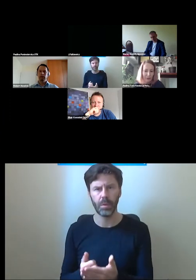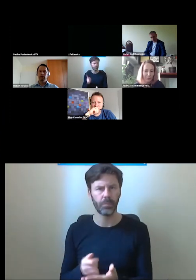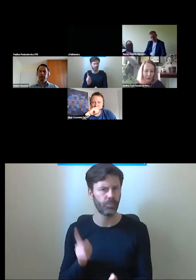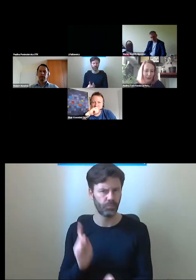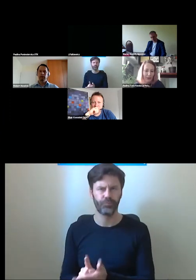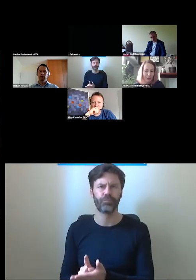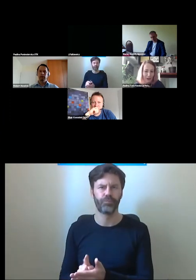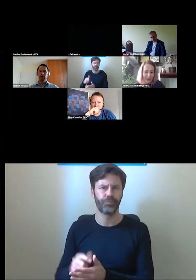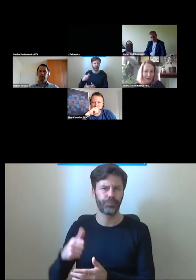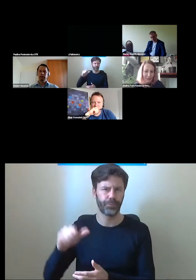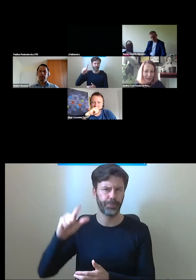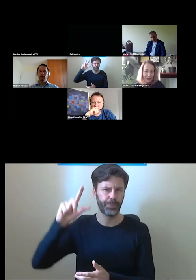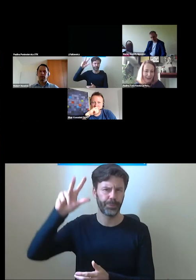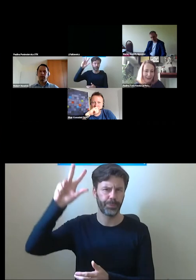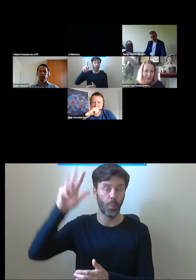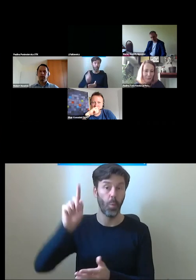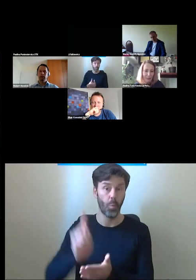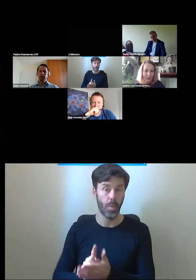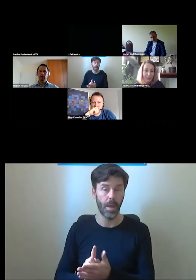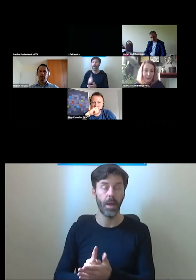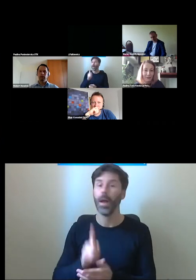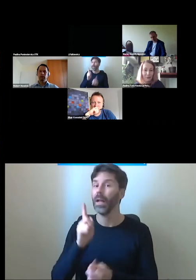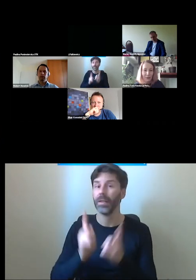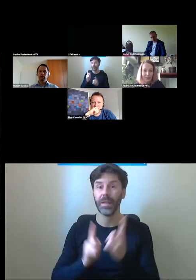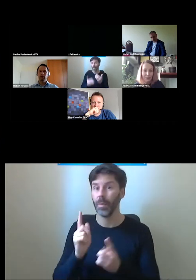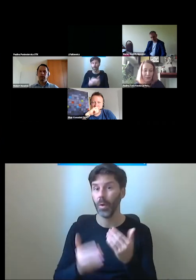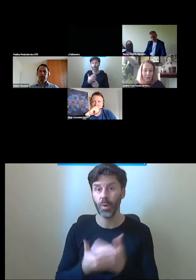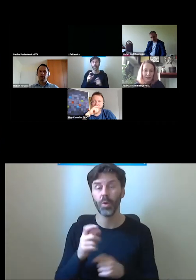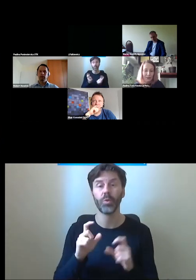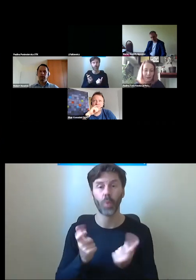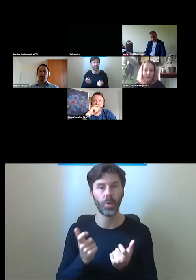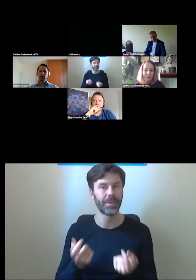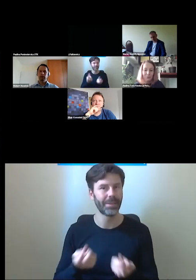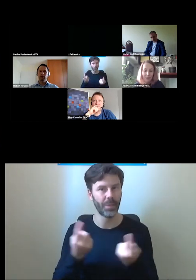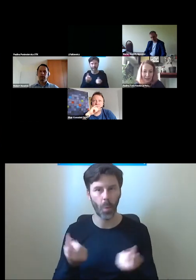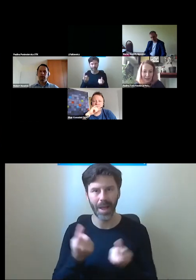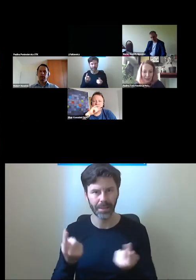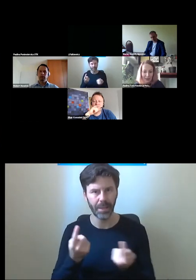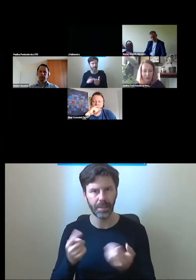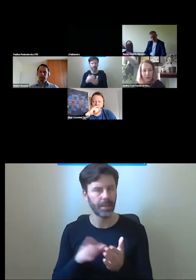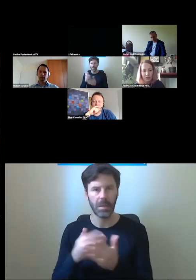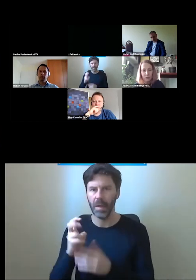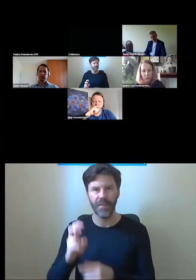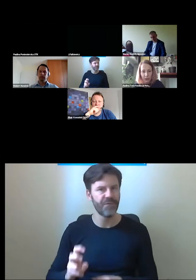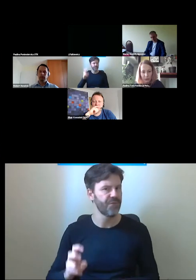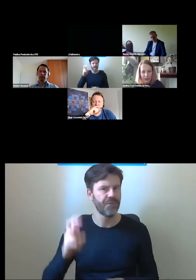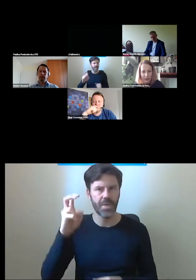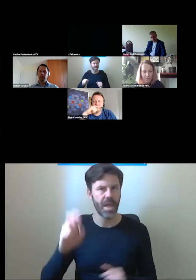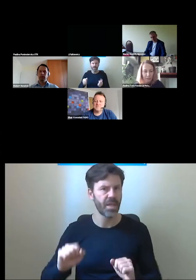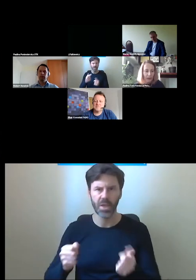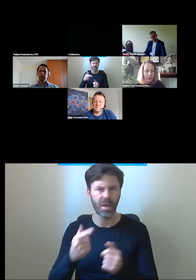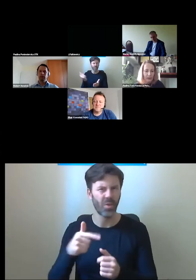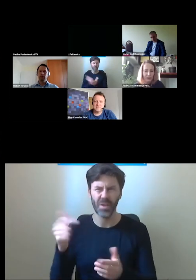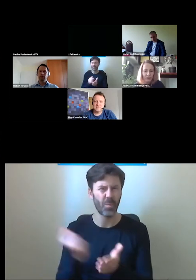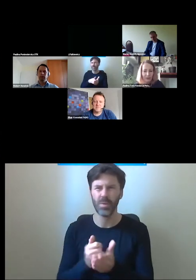piętro, to, że czasem następuje jakaś sytuacja, która sprawia, że ta winda przestaje działać. to niekoniecznie musi być awaria.